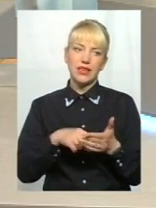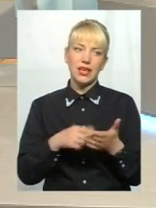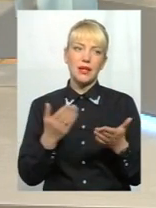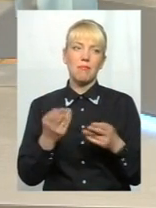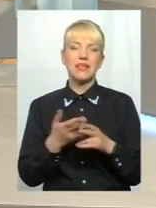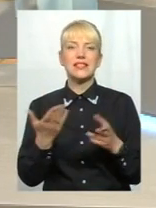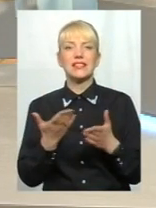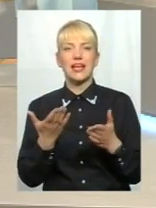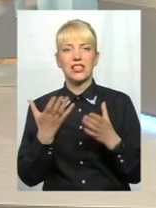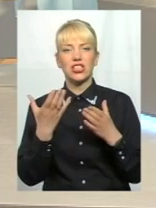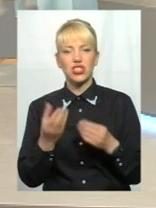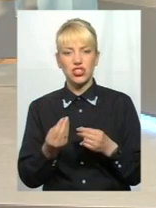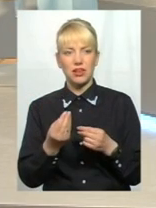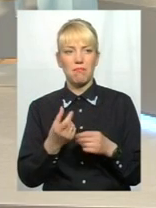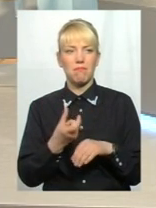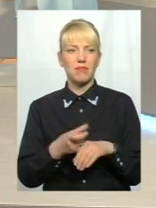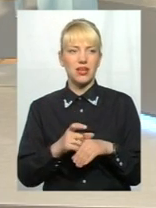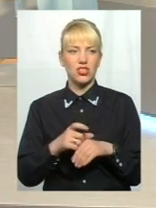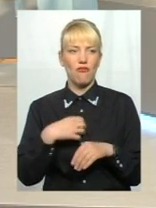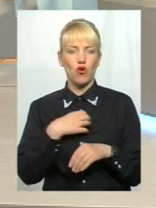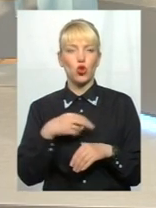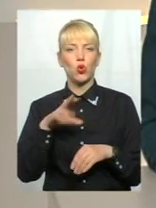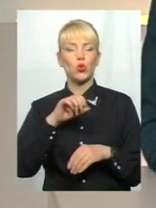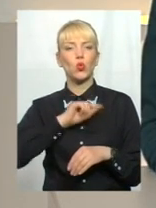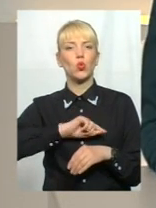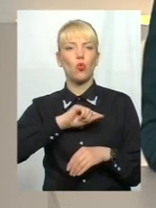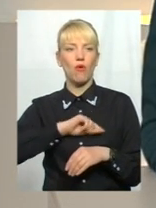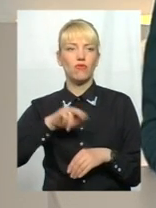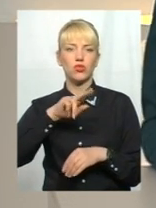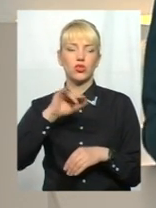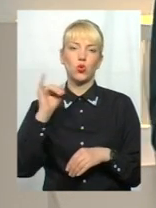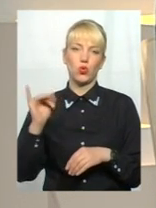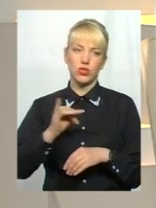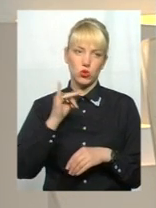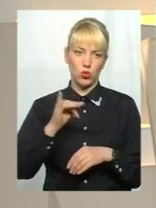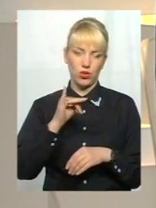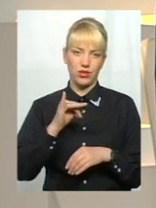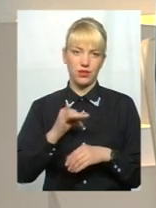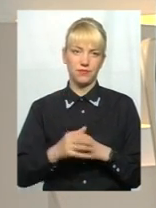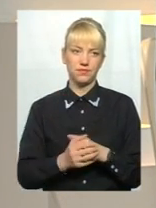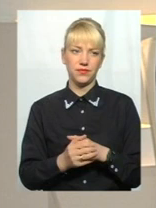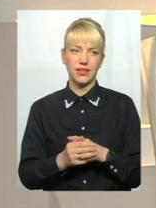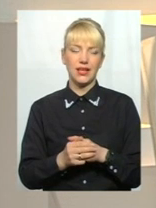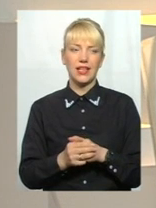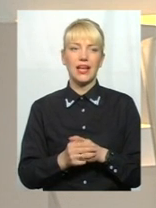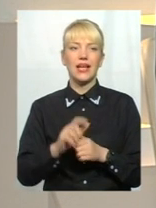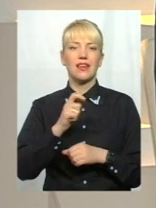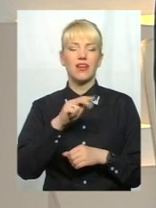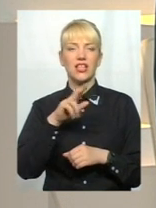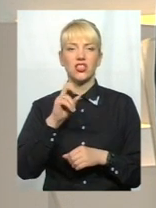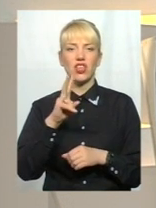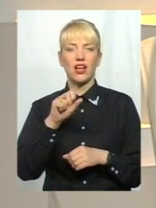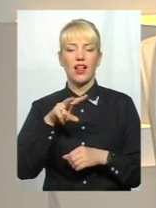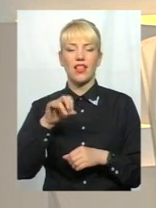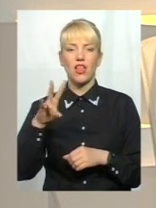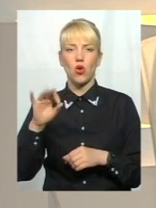глобальніші і ще більш фундаментальніші до духовності, до історії. Євген Чекаленко казав, що